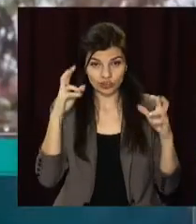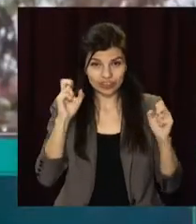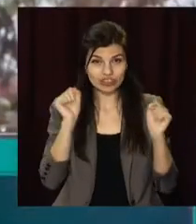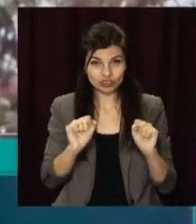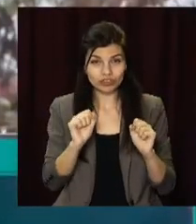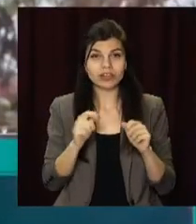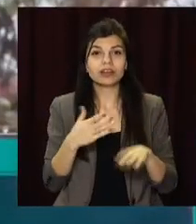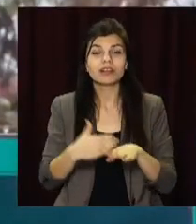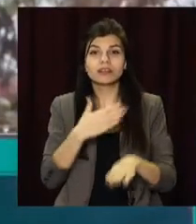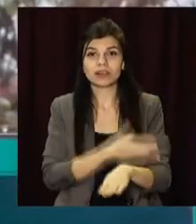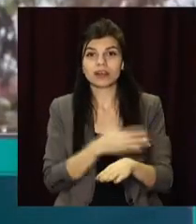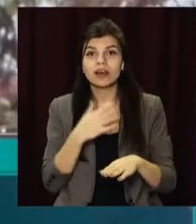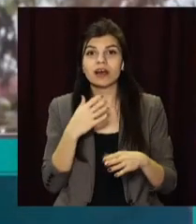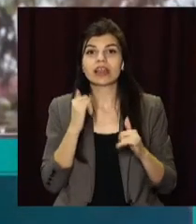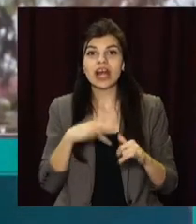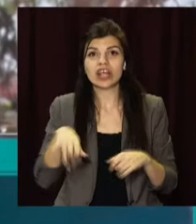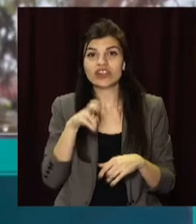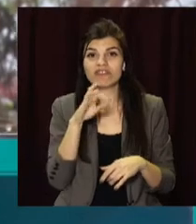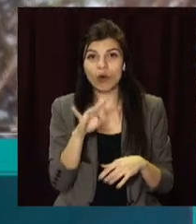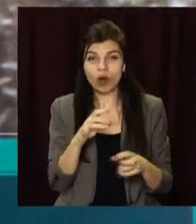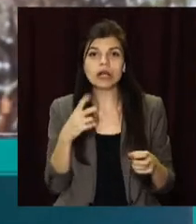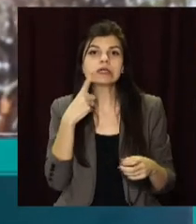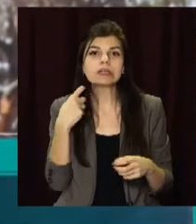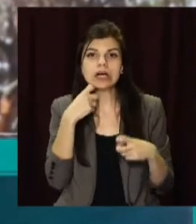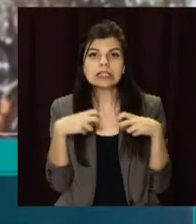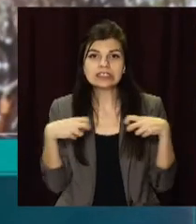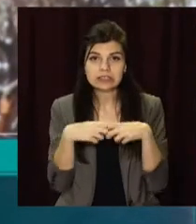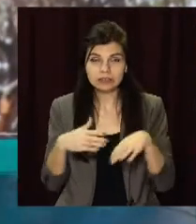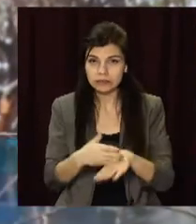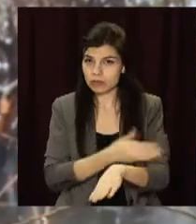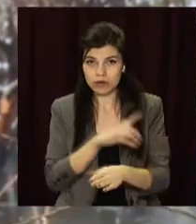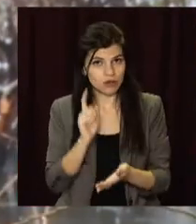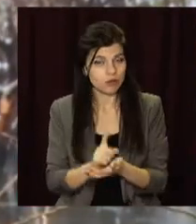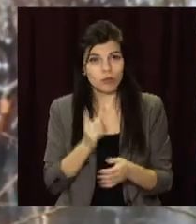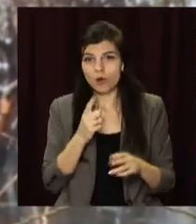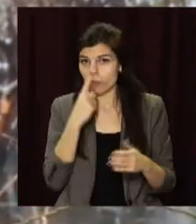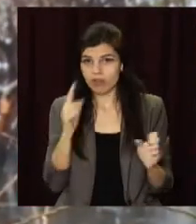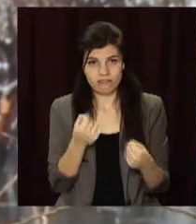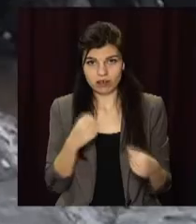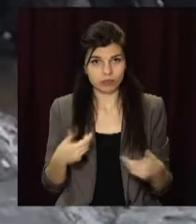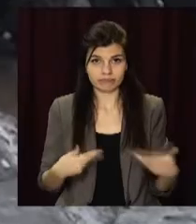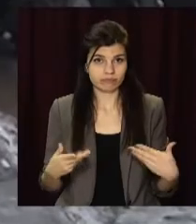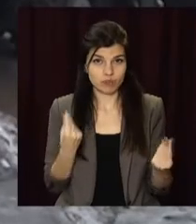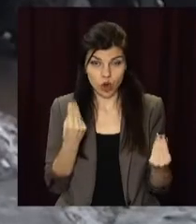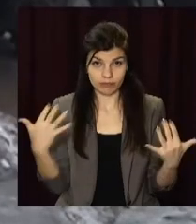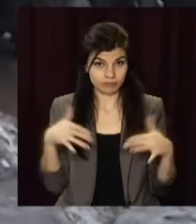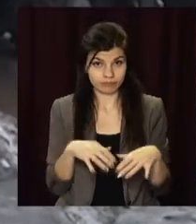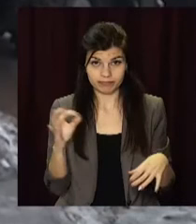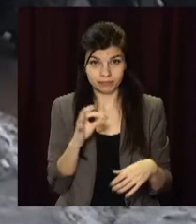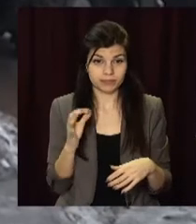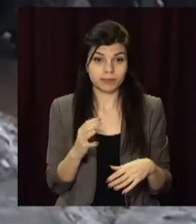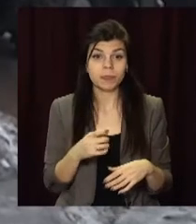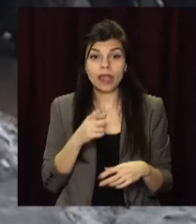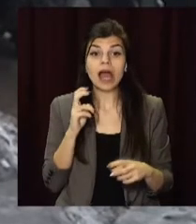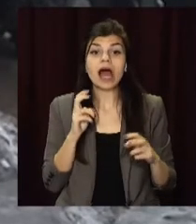сапоги утеплені є для двора, тому що без такої обуви неможливо передвігатися. А тим часом в районі